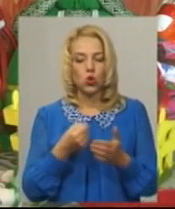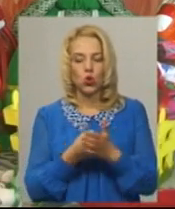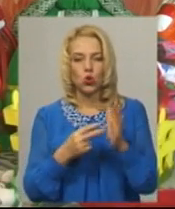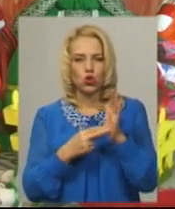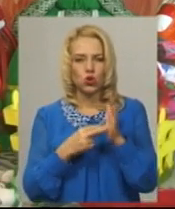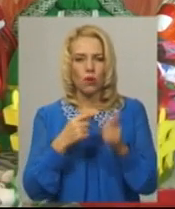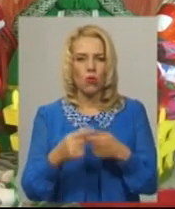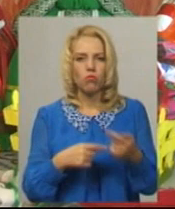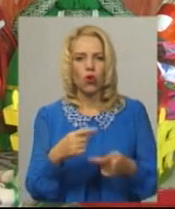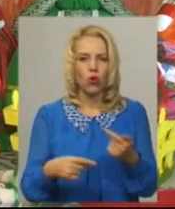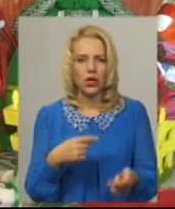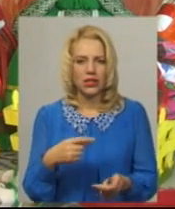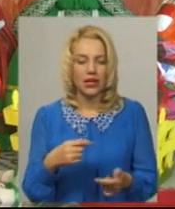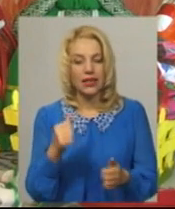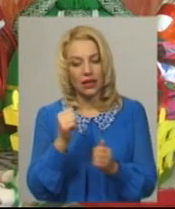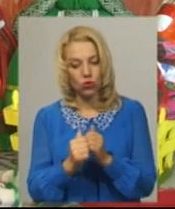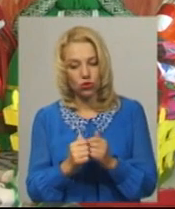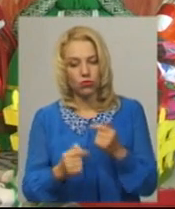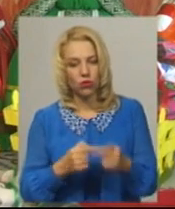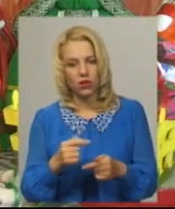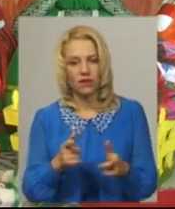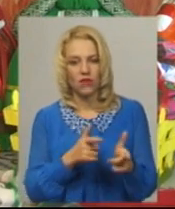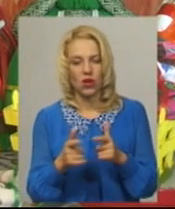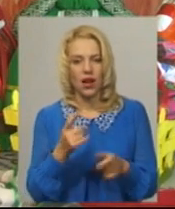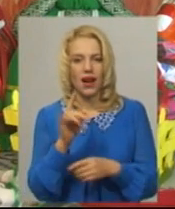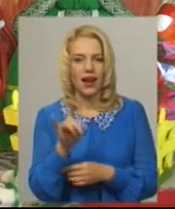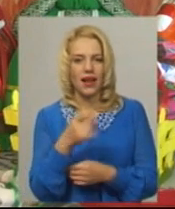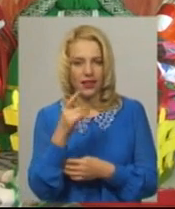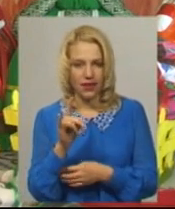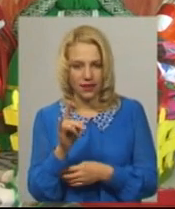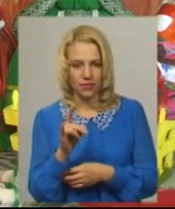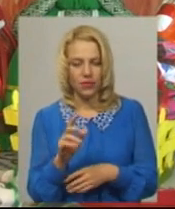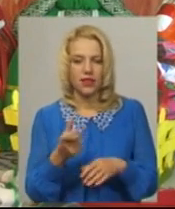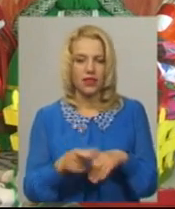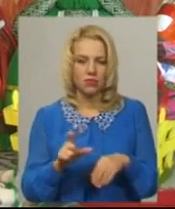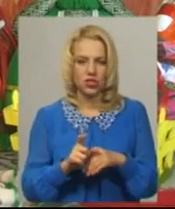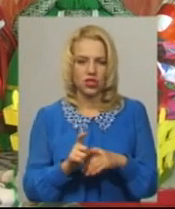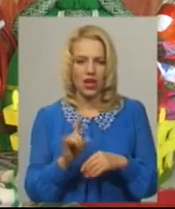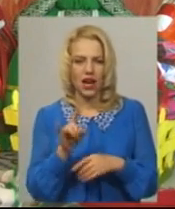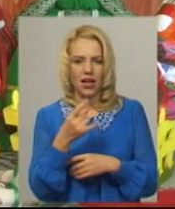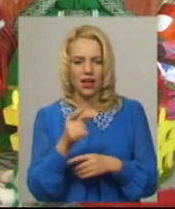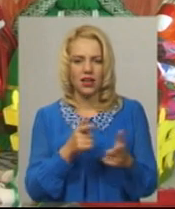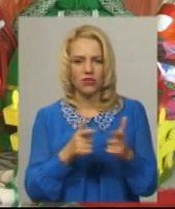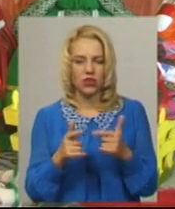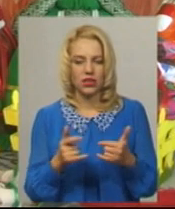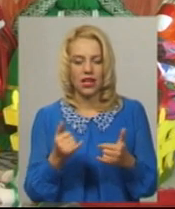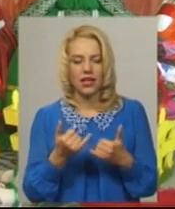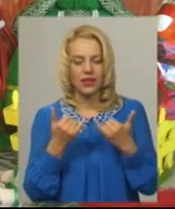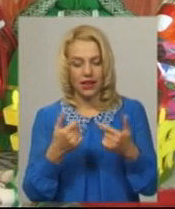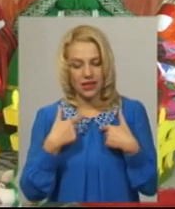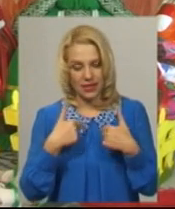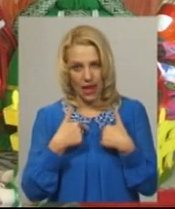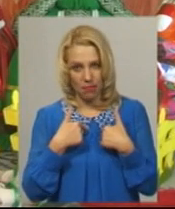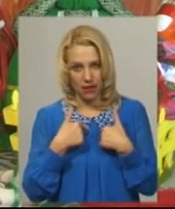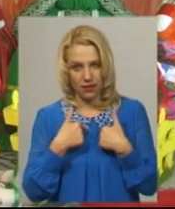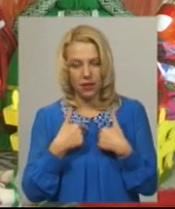кожне покоління виготовлялася ляличка. Найбільша ляличка виготовлялася, власне, для тебе, для себе, ти